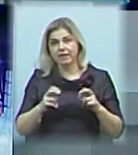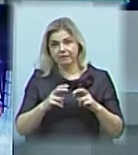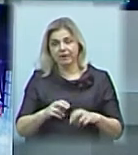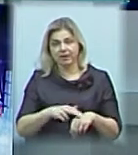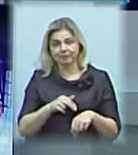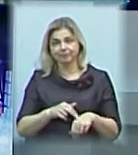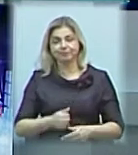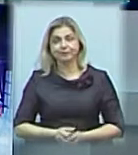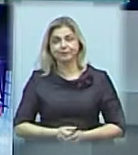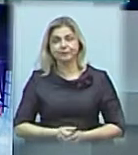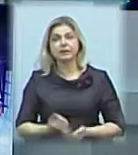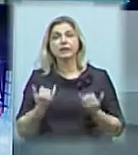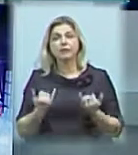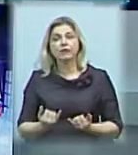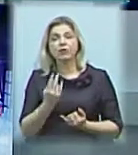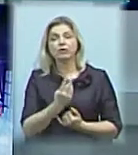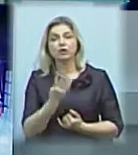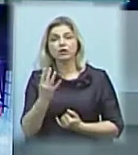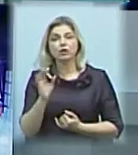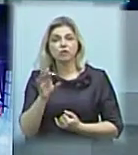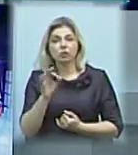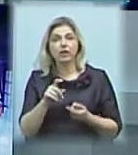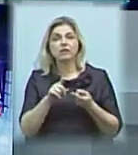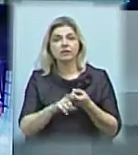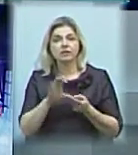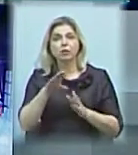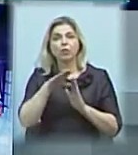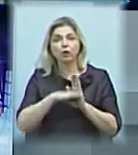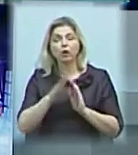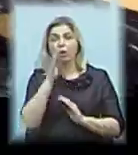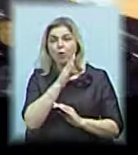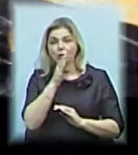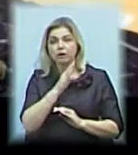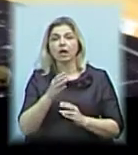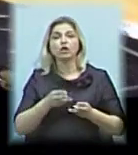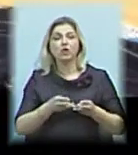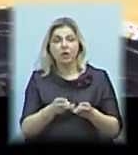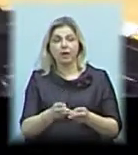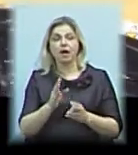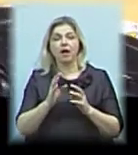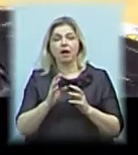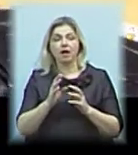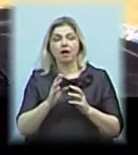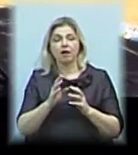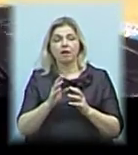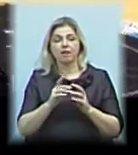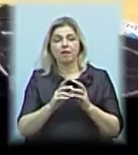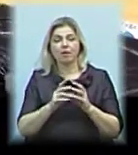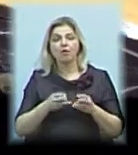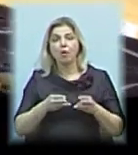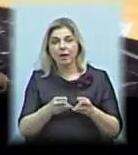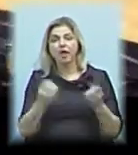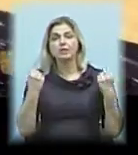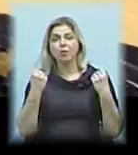І сьогодні, 24 жовтня, у зв'язку з погіршенням погоди, затопило баскетбольний майданчик спорткомплексу